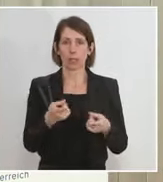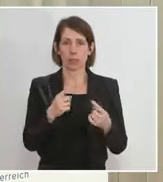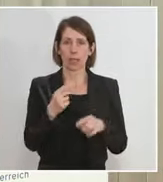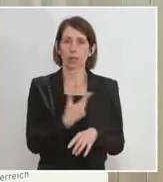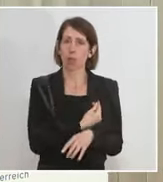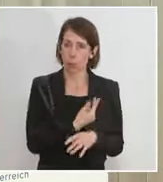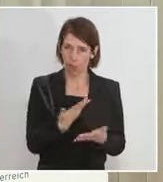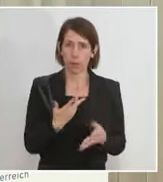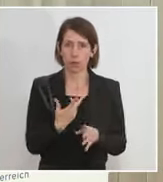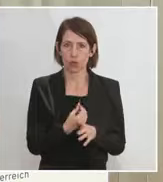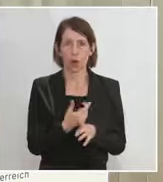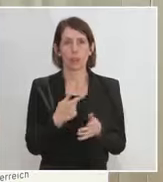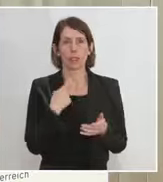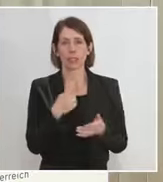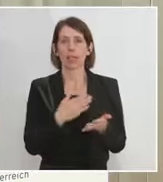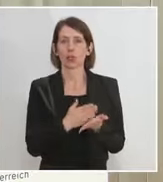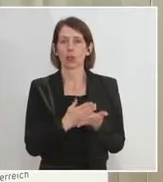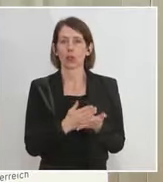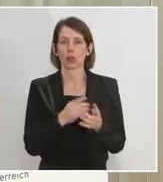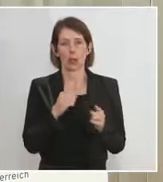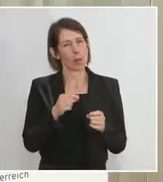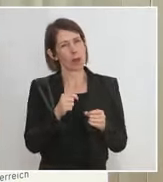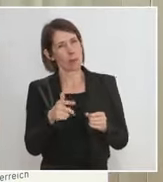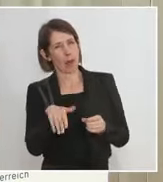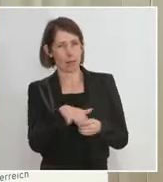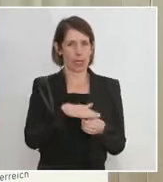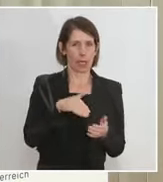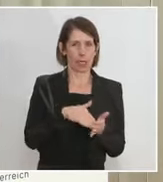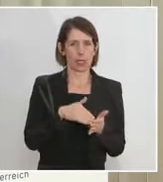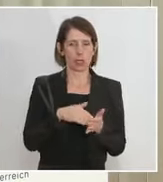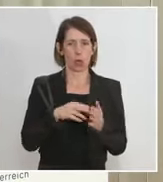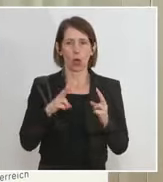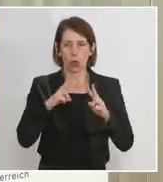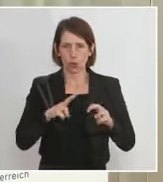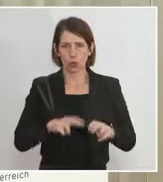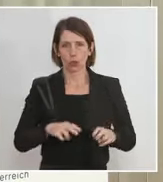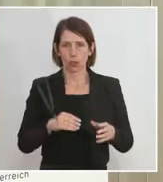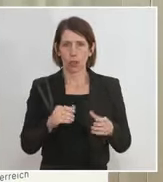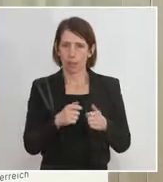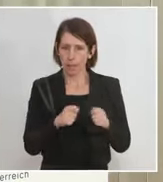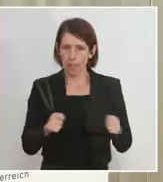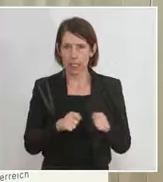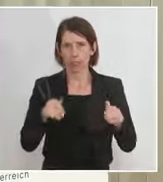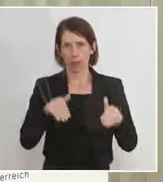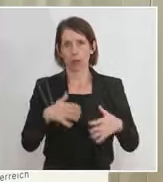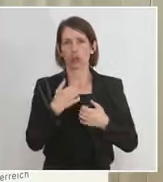hin. Aber da gibt es noch ein paar Bereiche, die studienmäßig noch gut abgesichert werden müssen.